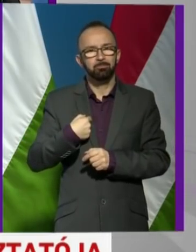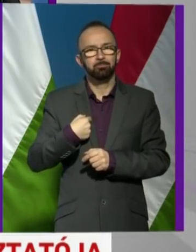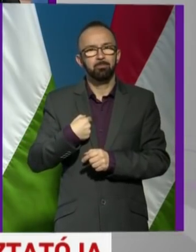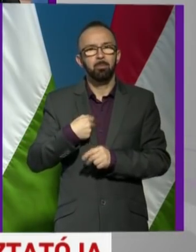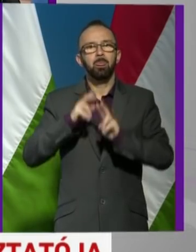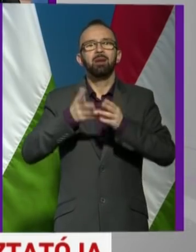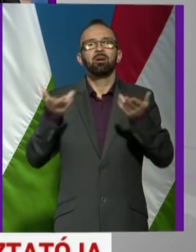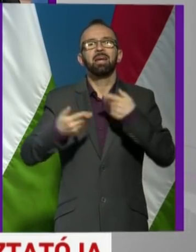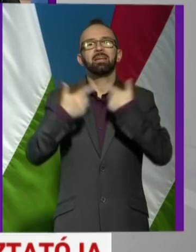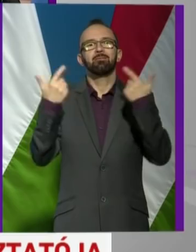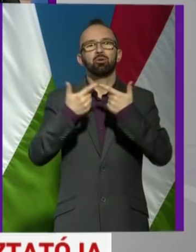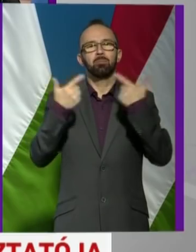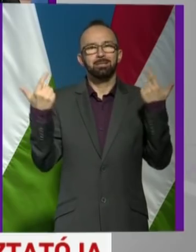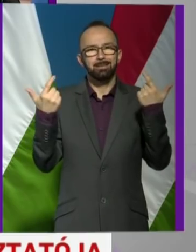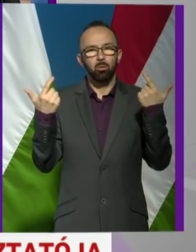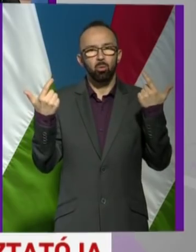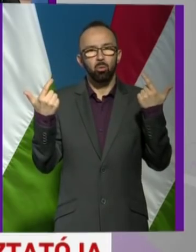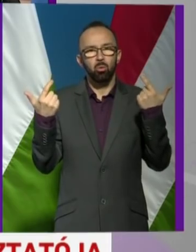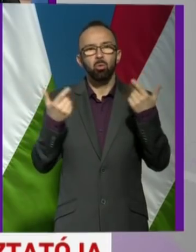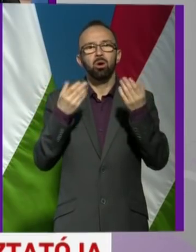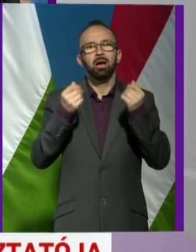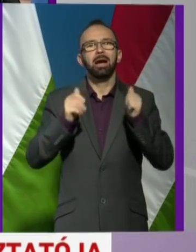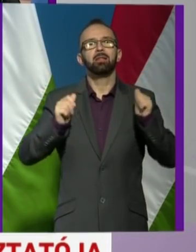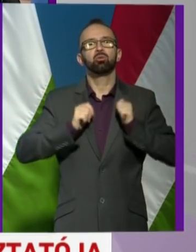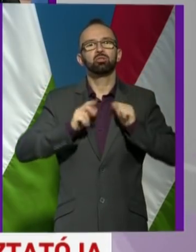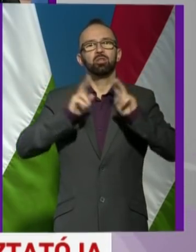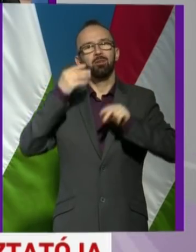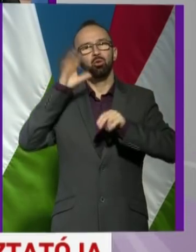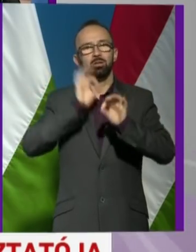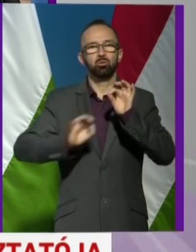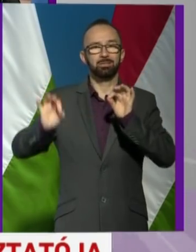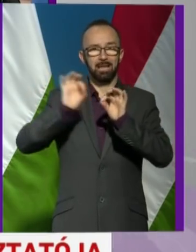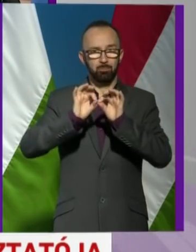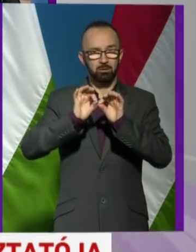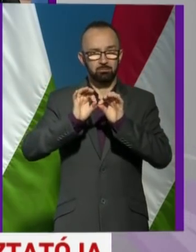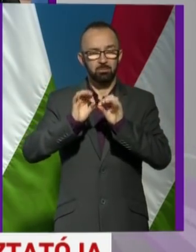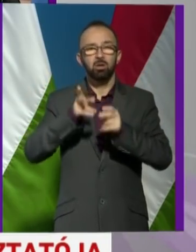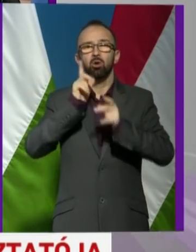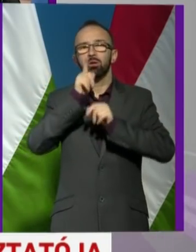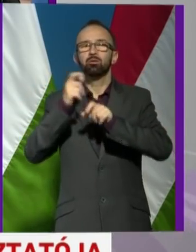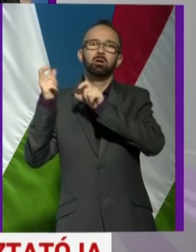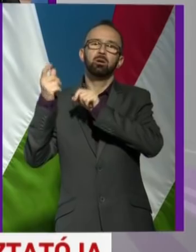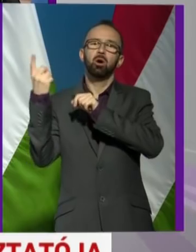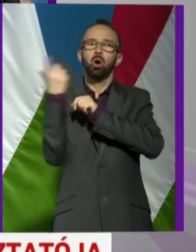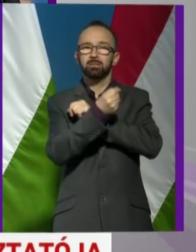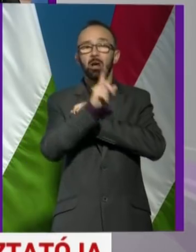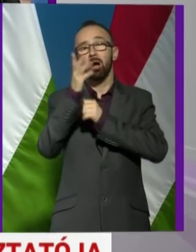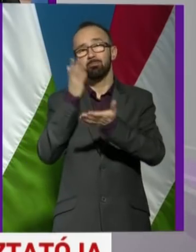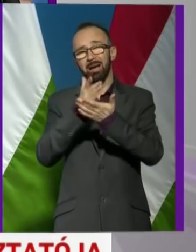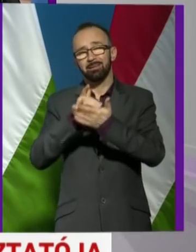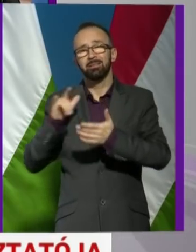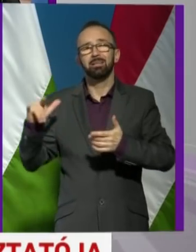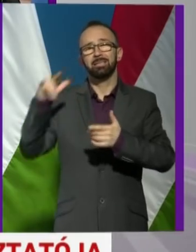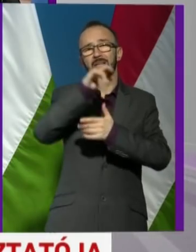van-e információ arról, hogy hány turista tartózkodik Olaszországba, ők hogyan fognak hazajönni, hogyha a légitársaságok például